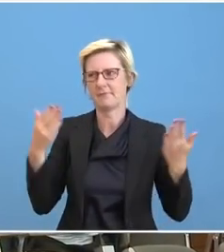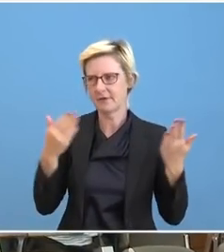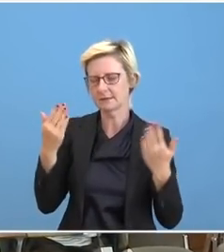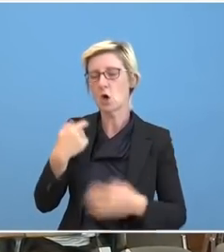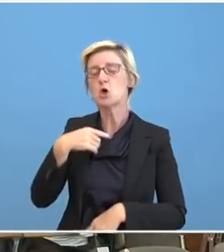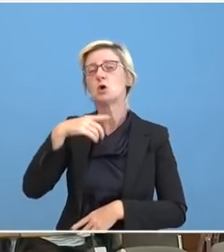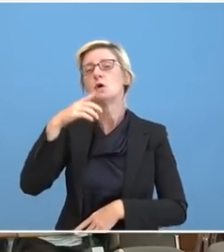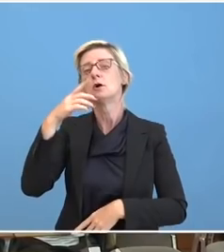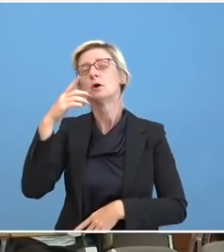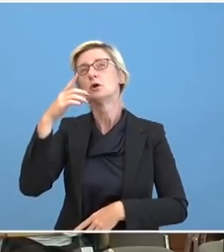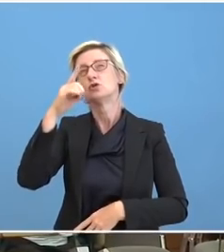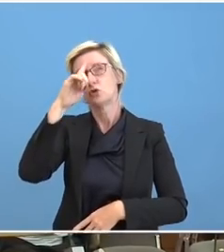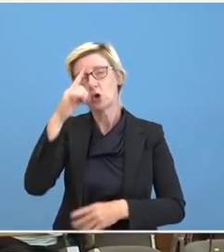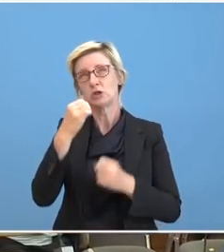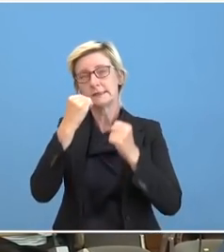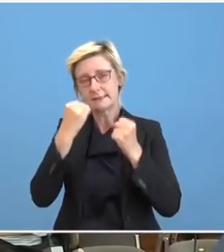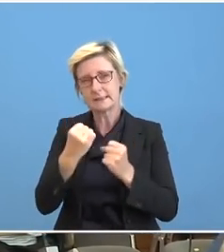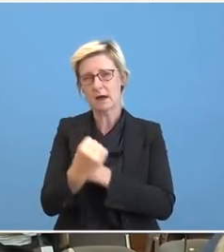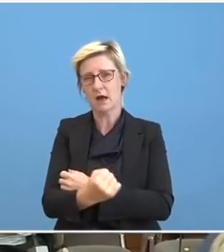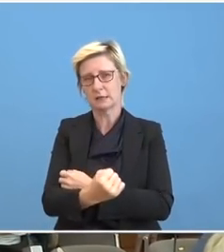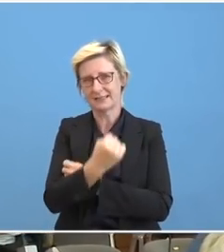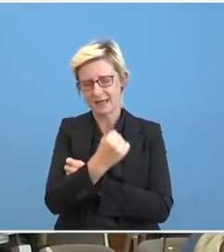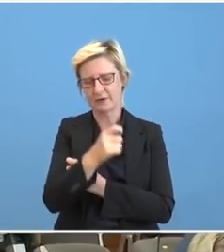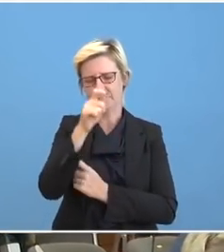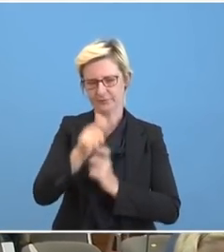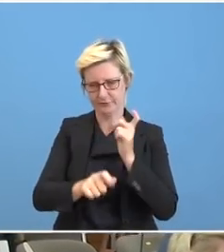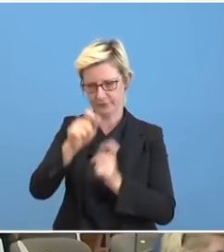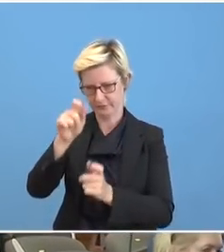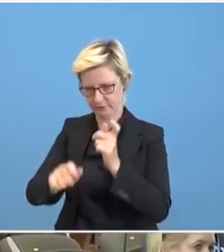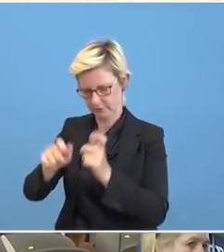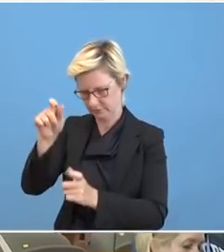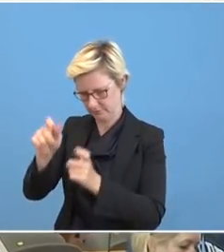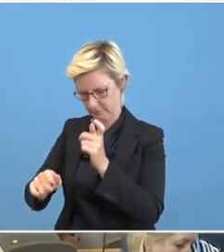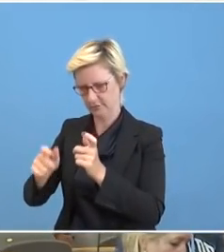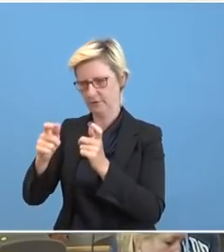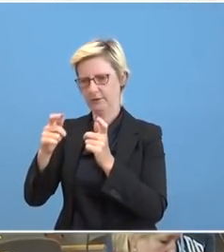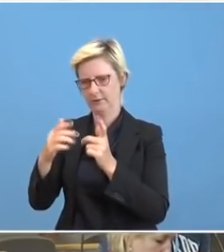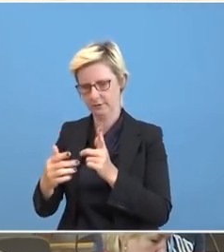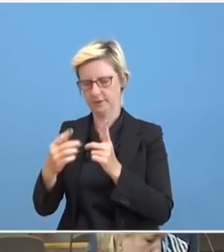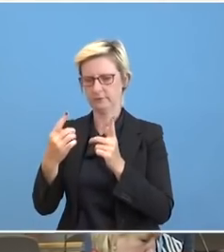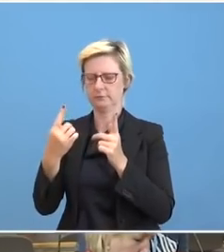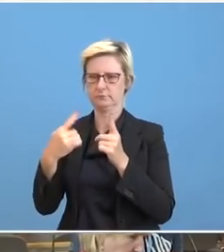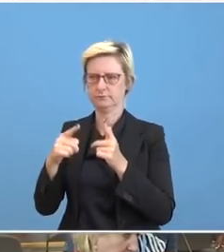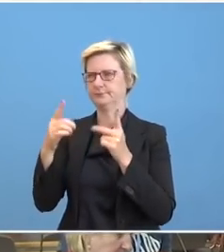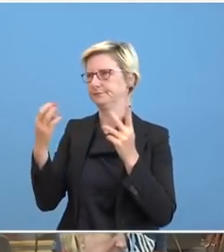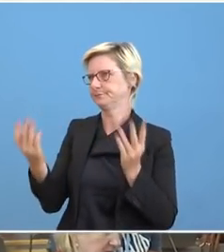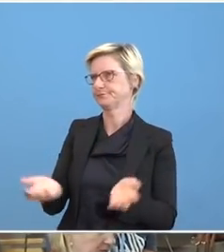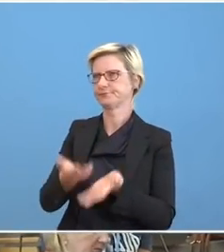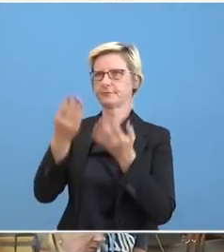Sicherheitskräfte die Informationen angeblich manipuliert hätten, dass